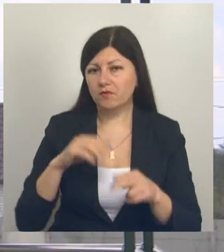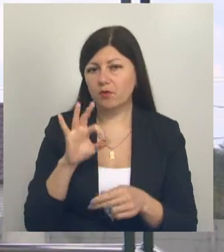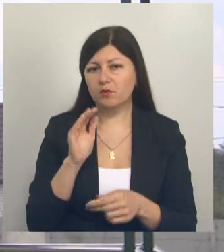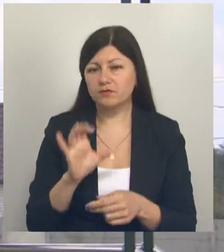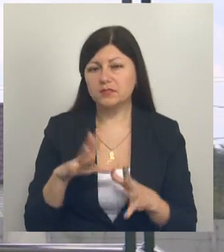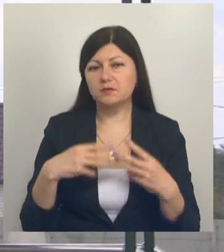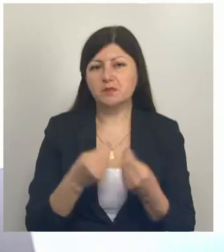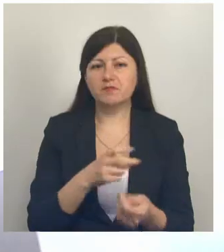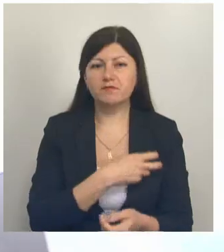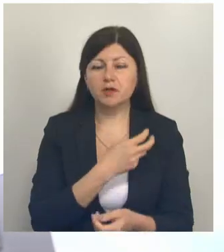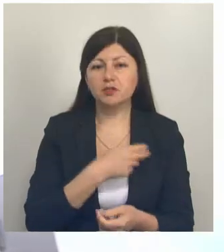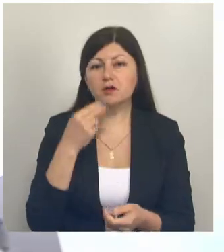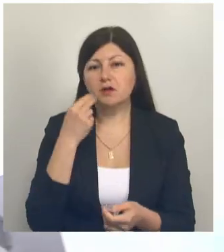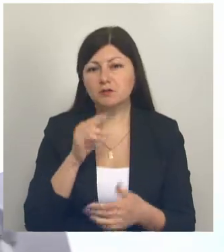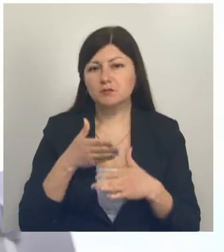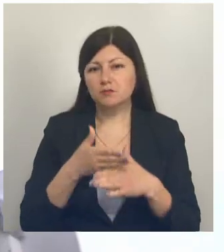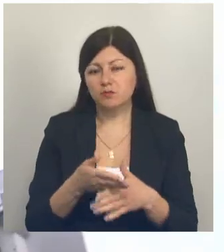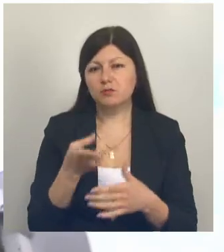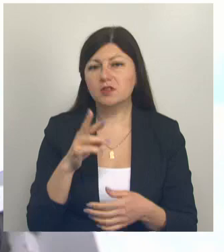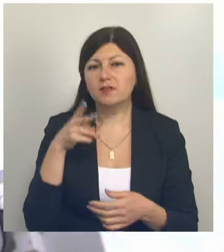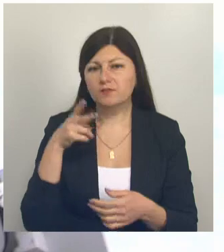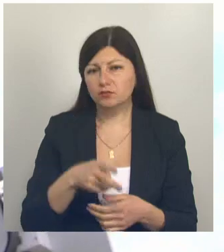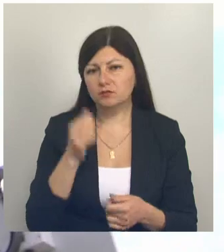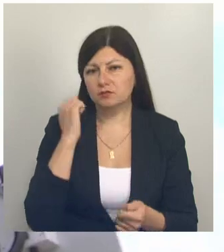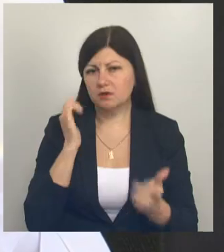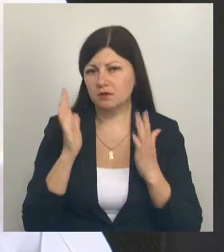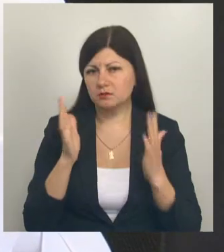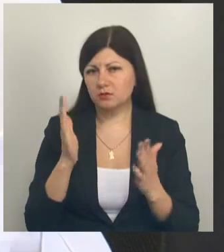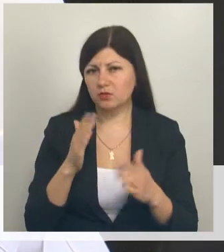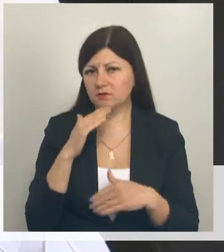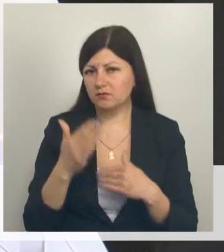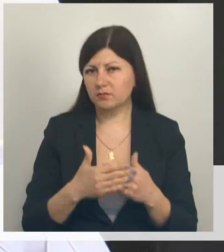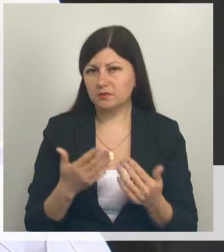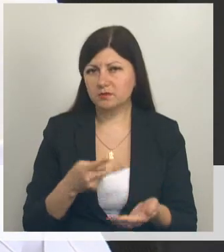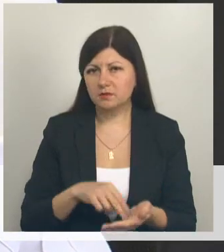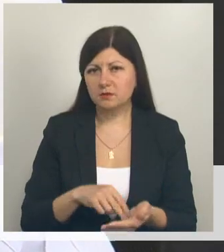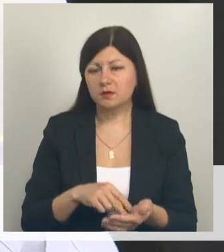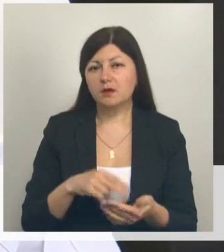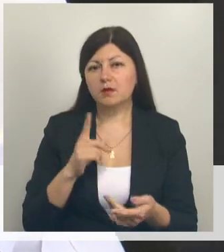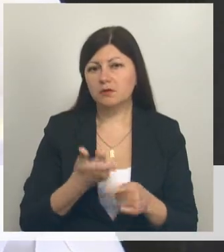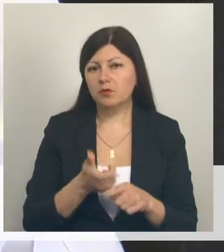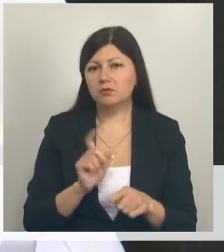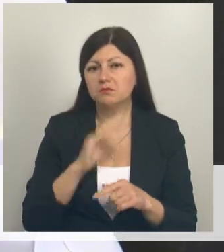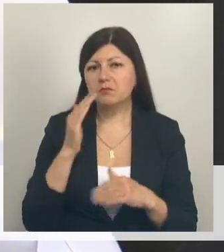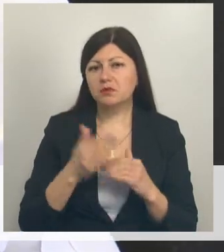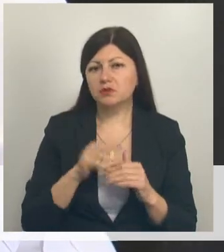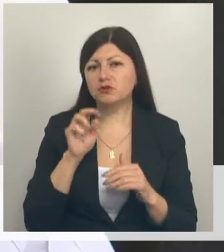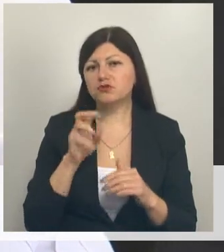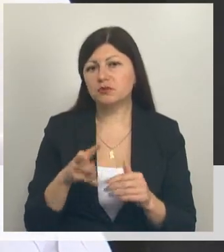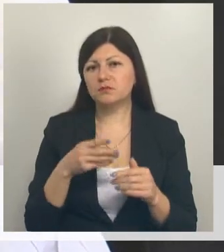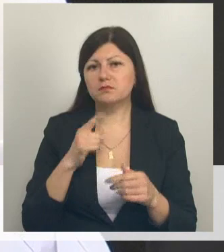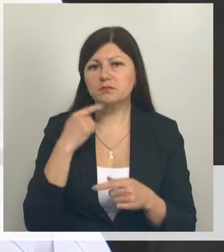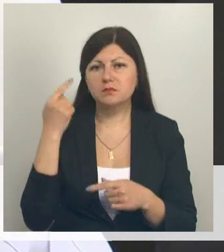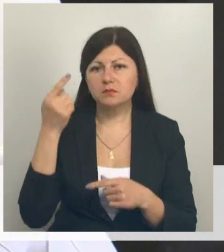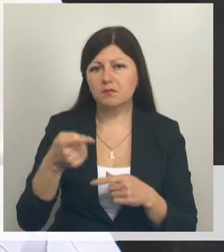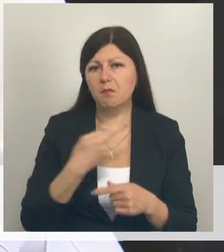Качественная медпомощь стала ближе для двух тысяч староскольцев. Прийти в офис гораздо ближе, чем ездить в